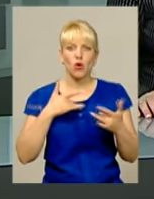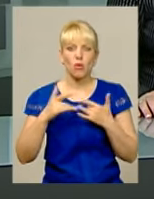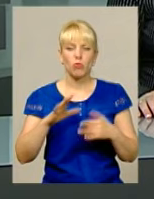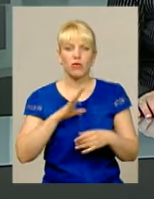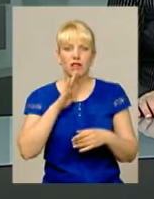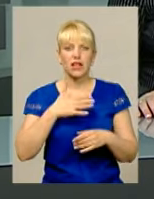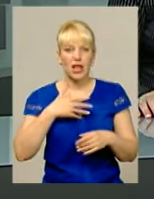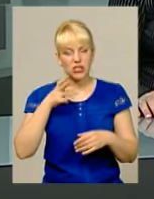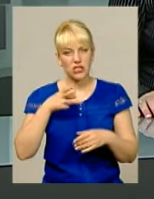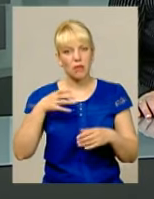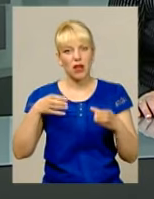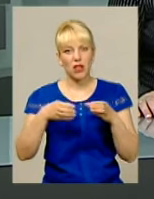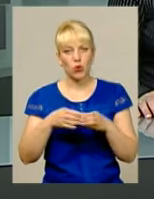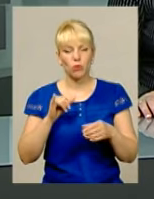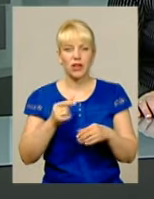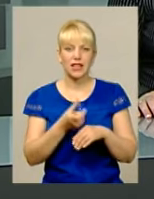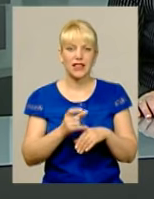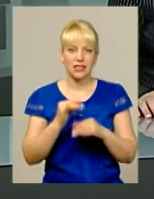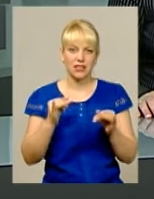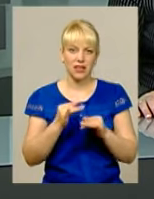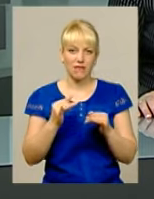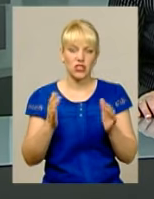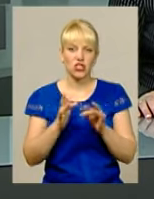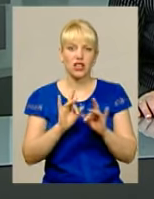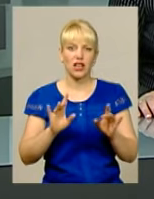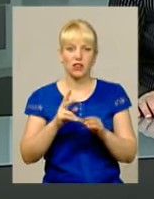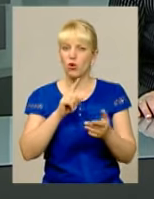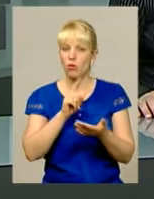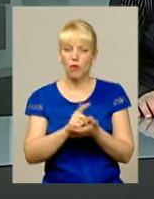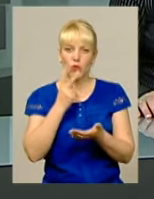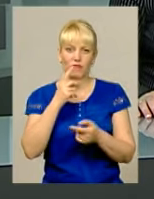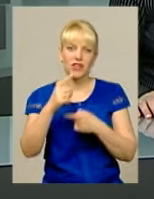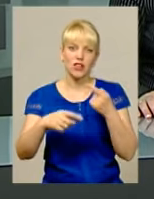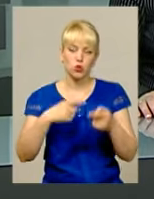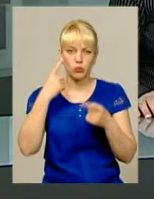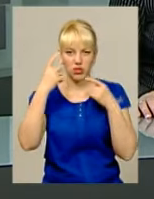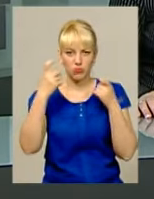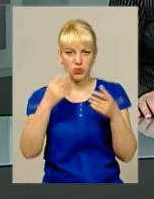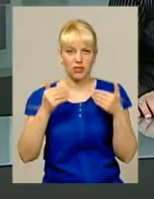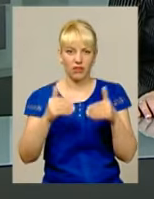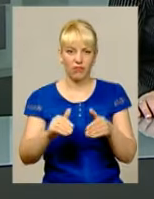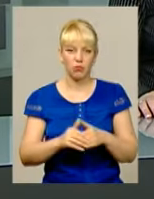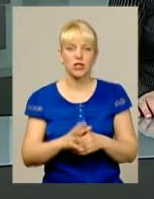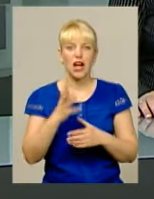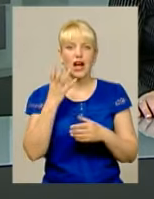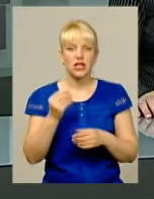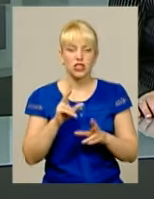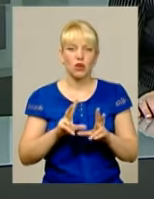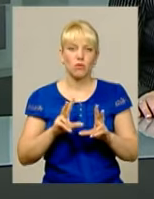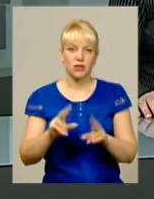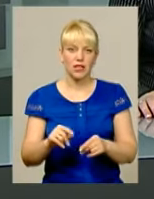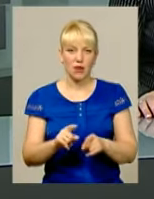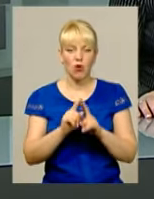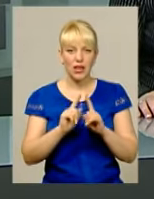побувала і наша знімальна група, і найцікавіші кадри Ми обов'язково покажемо в наших наступних інформаційних випусках А ще обіцяємо